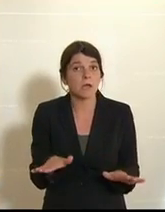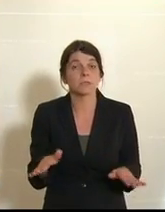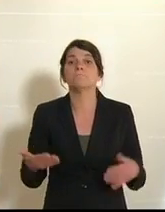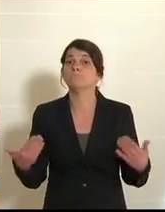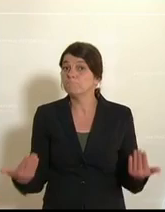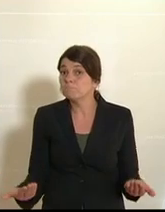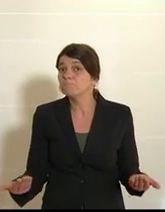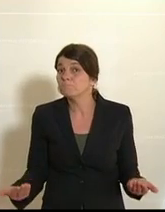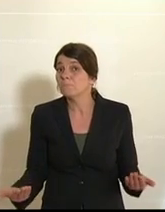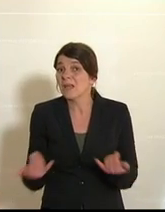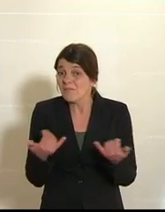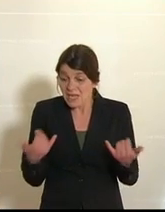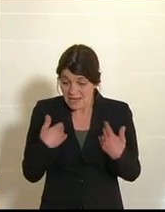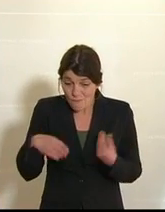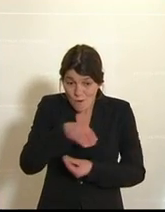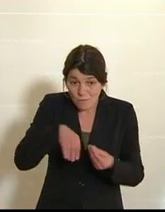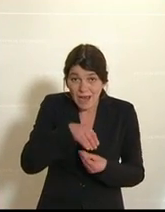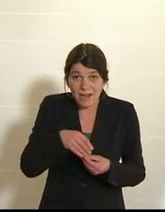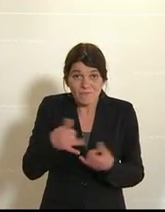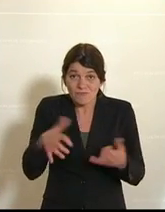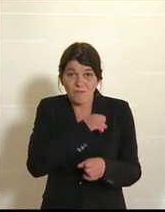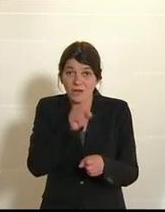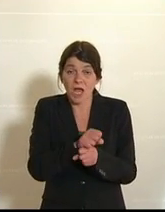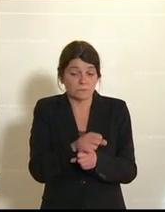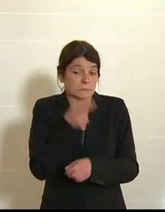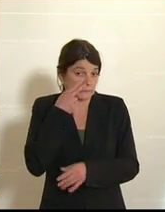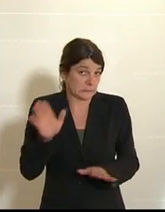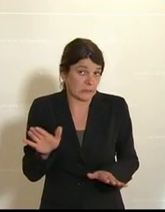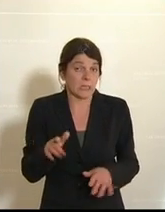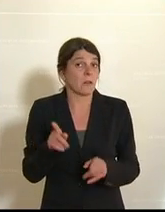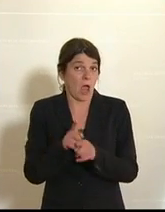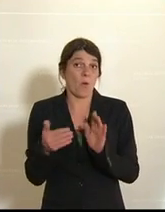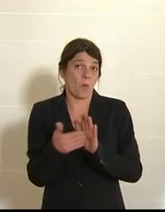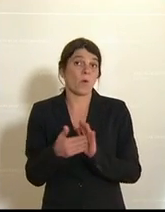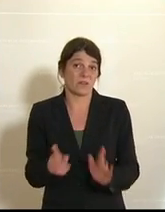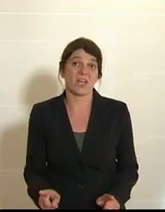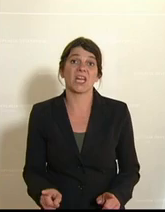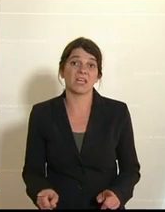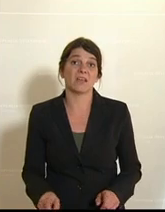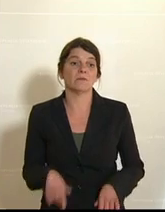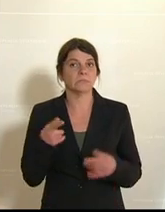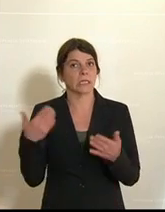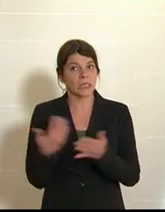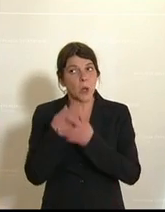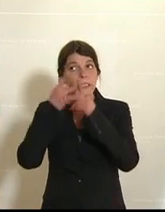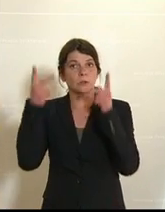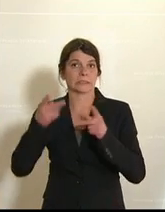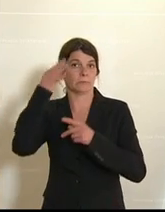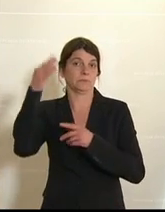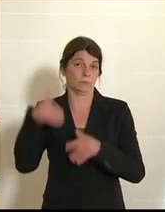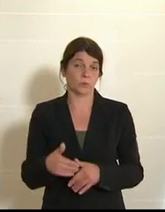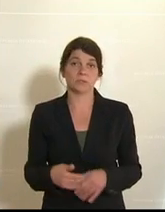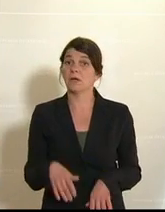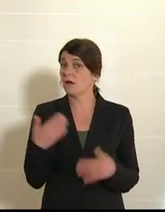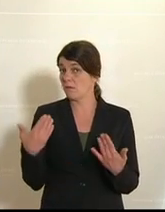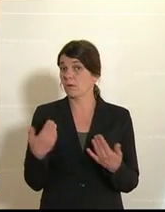Wie wir das in den Griff kriegen werden, wird sich zeigen. Dazu wird es auch notwendig sein, dass es neue Konzepte gibt. Das